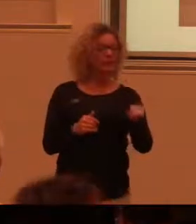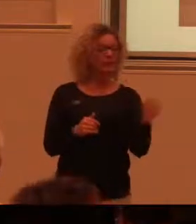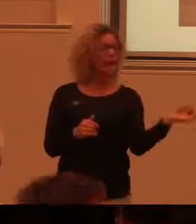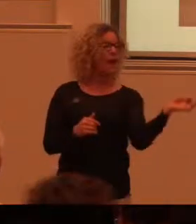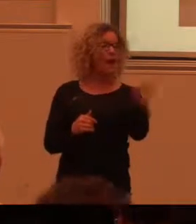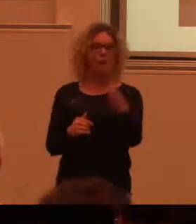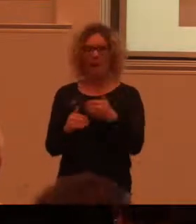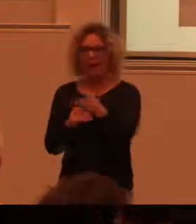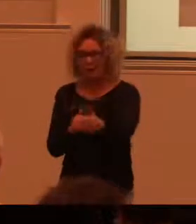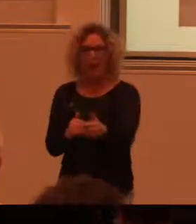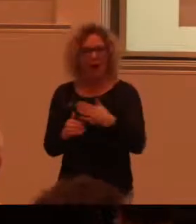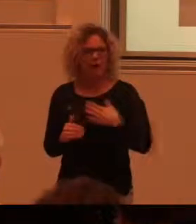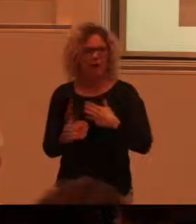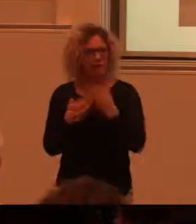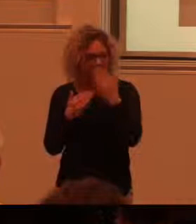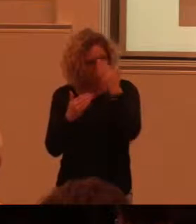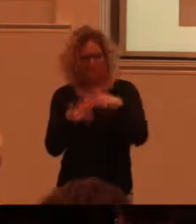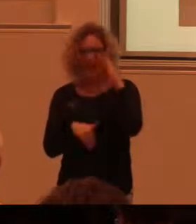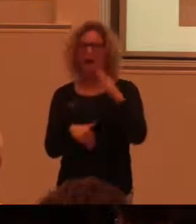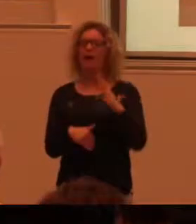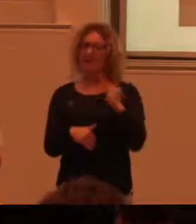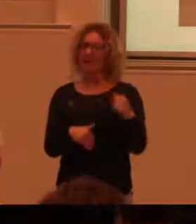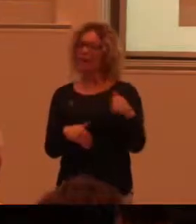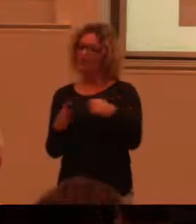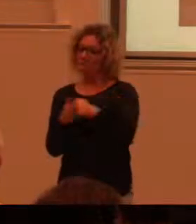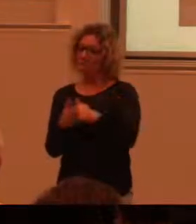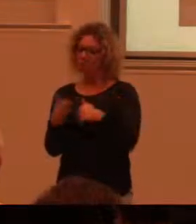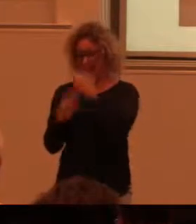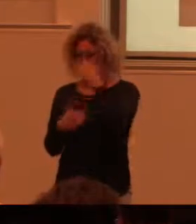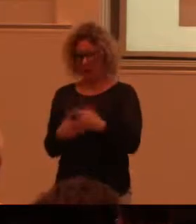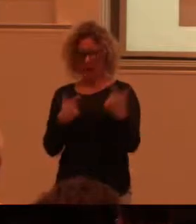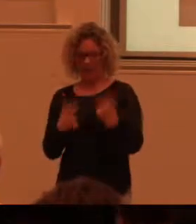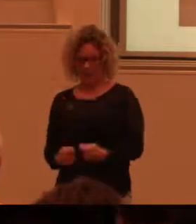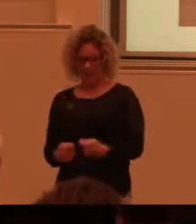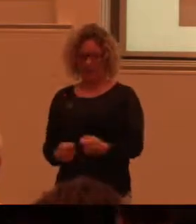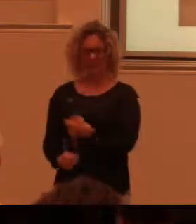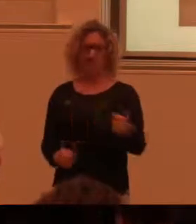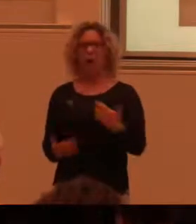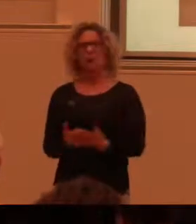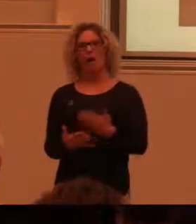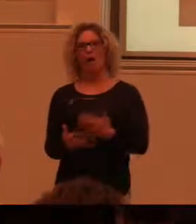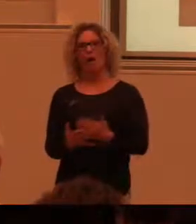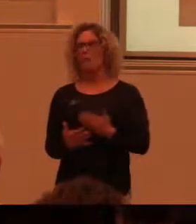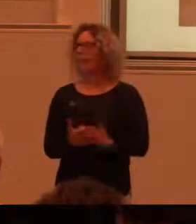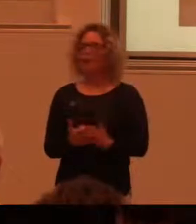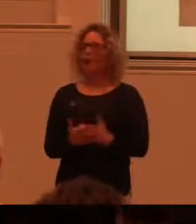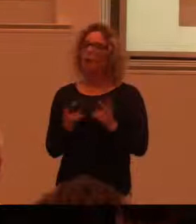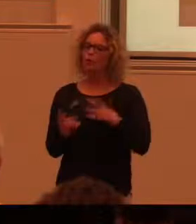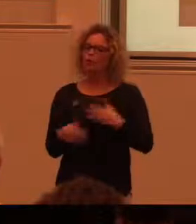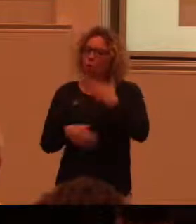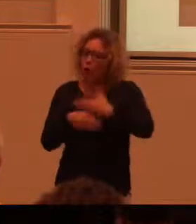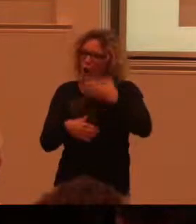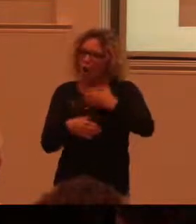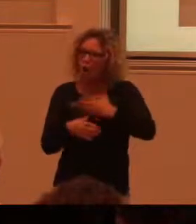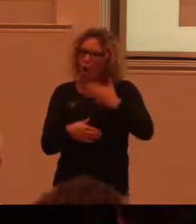på hemsida ladda ner detta. Och det är inte bara en som står och pratar utan det är dramatiserade